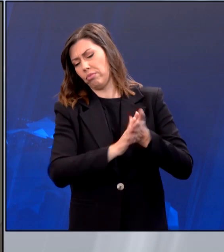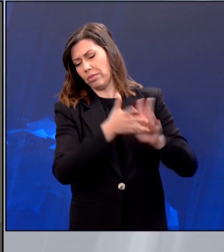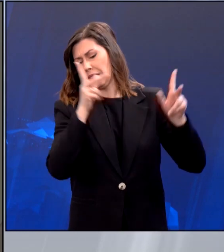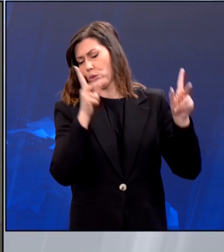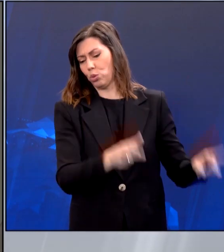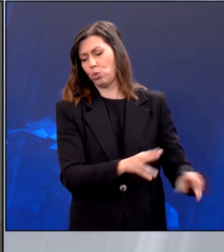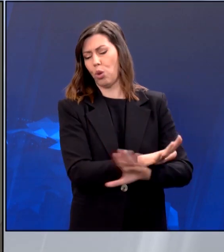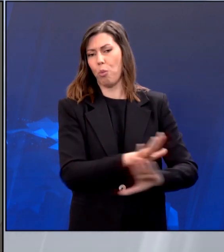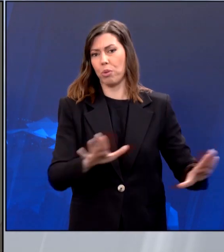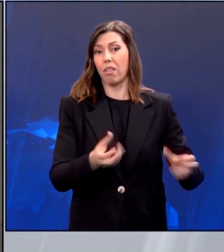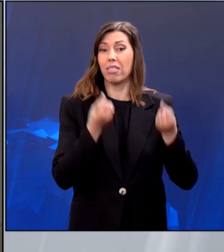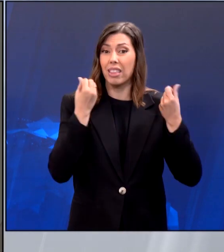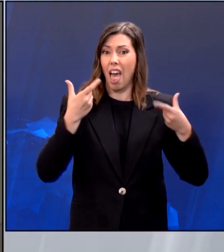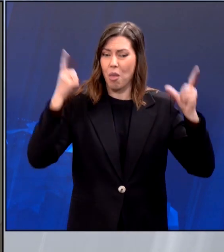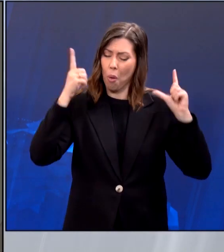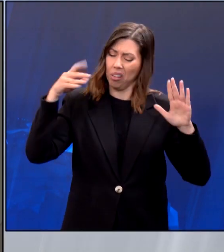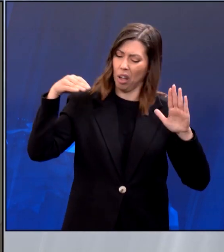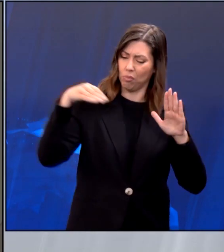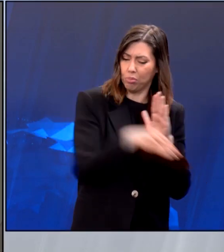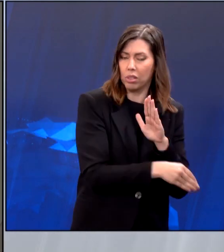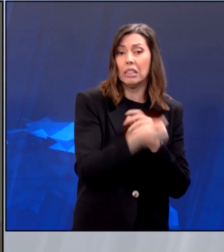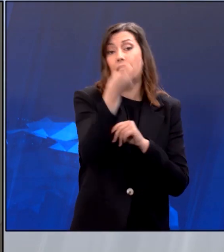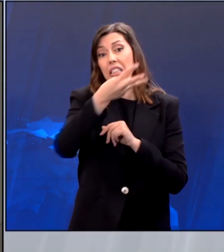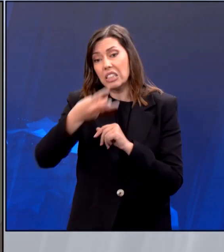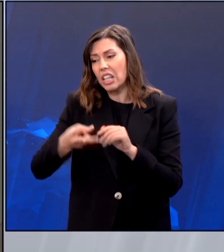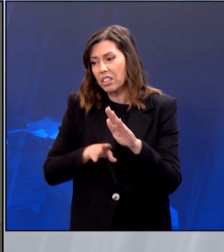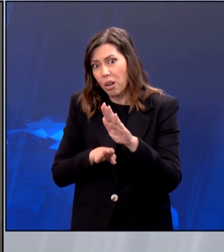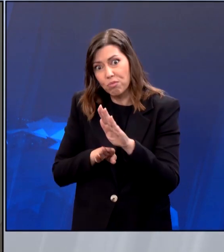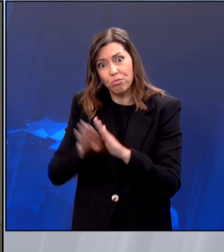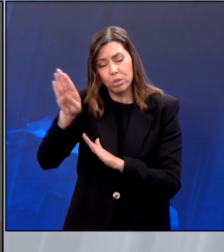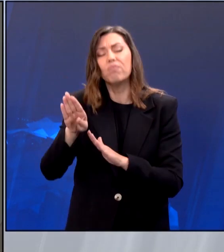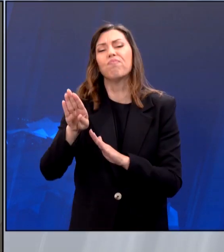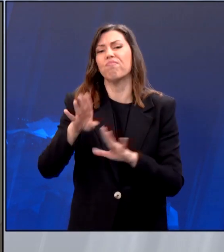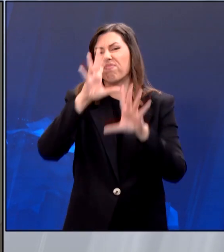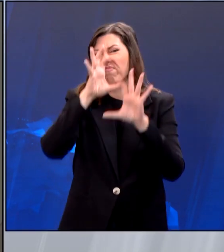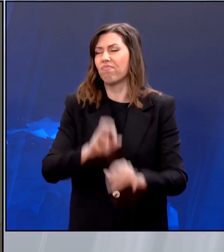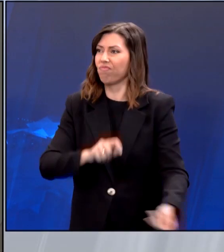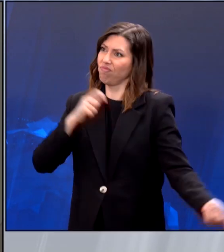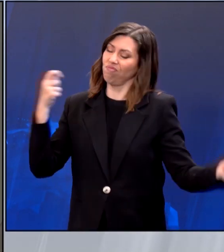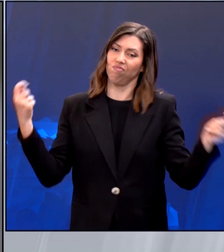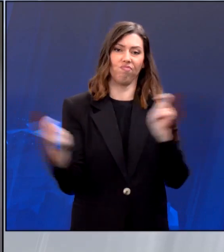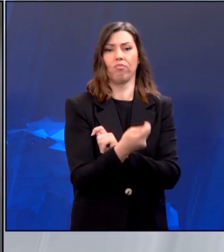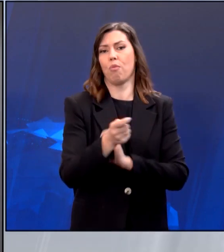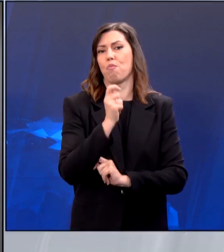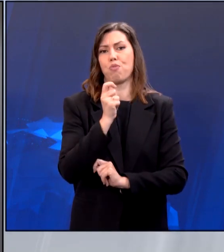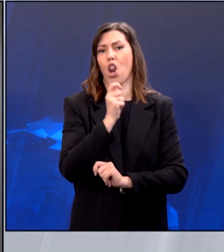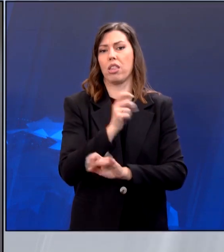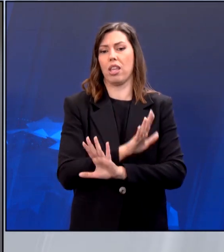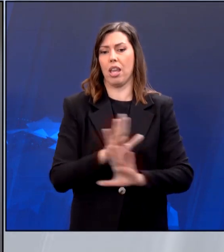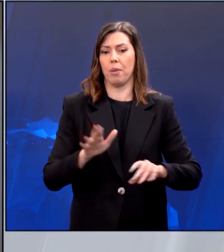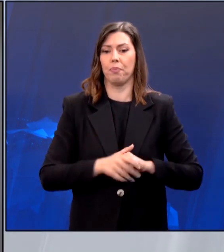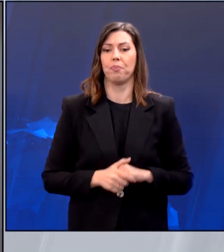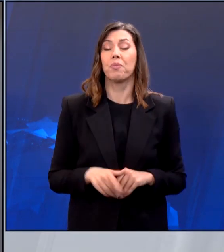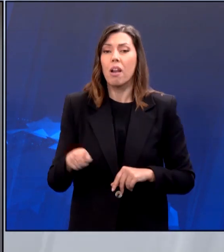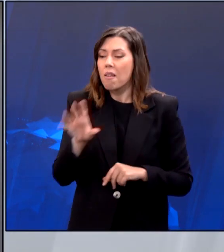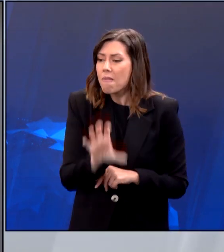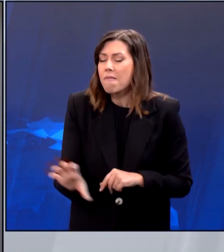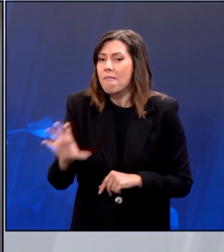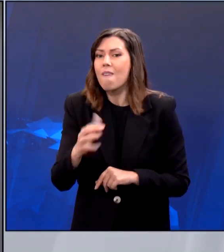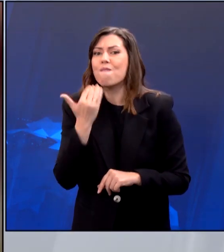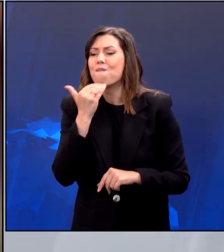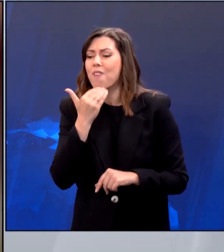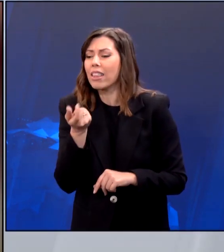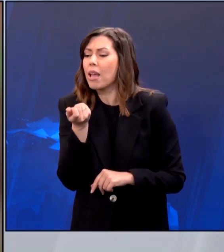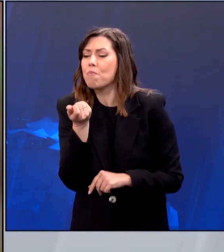συνδυασμό με αποφασιστική άνοδο του ΣΥΡΙΖΑ θα διαμορφώσει νέο πολιτικό τοπίο στη χώρα. Ψάχνω να βρω προσφορά για φέτα, 6 ευρώ και